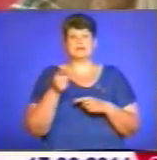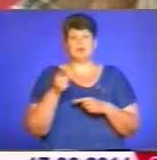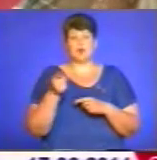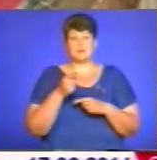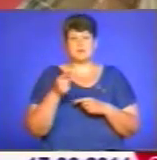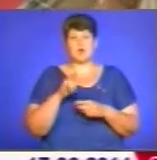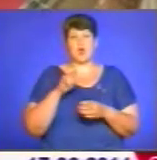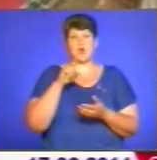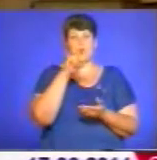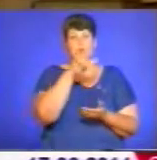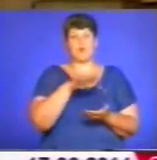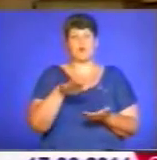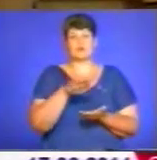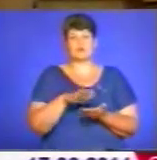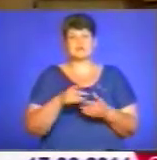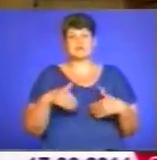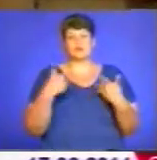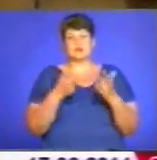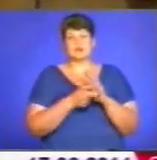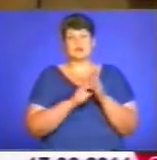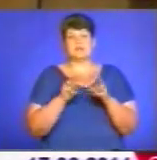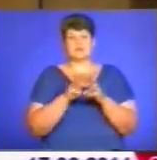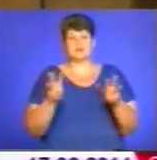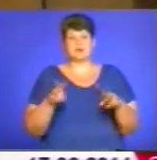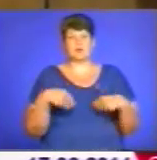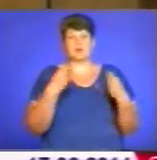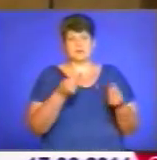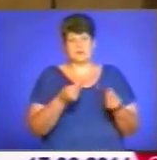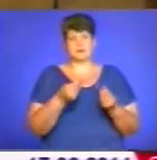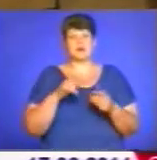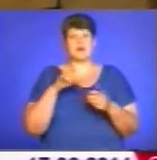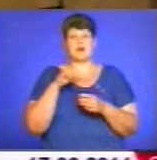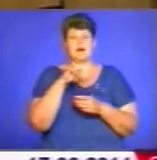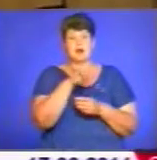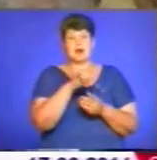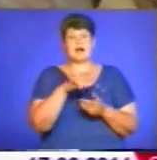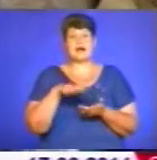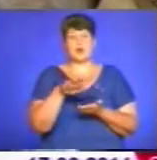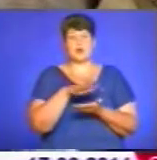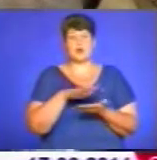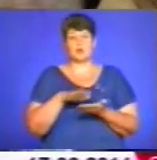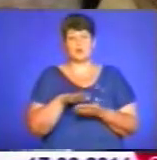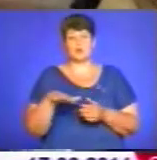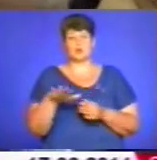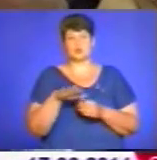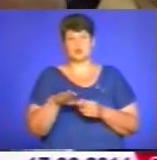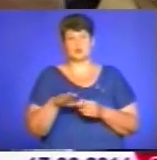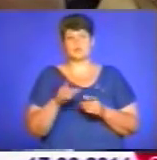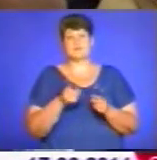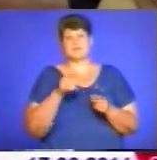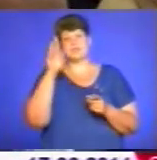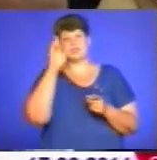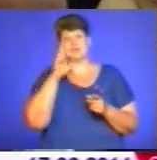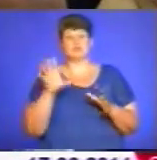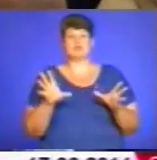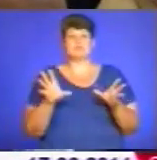звернулися до Кабінету міністрів України, що до передачі Тернопільського державного авіаційного підприємства «Універсалавіа» з державної